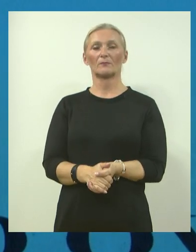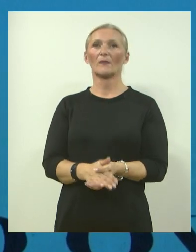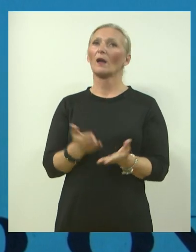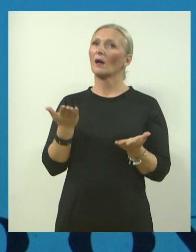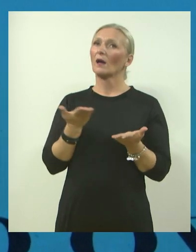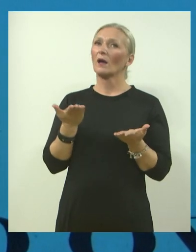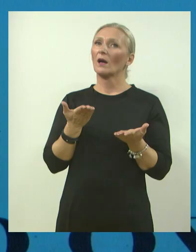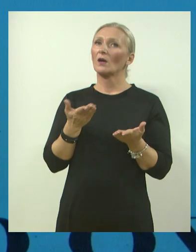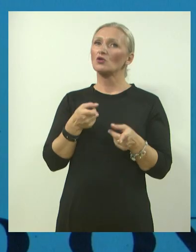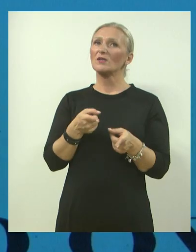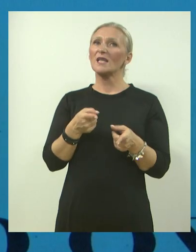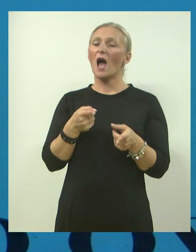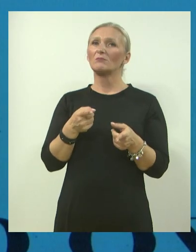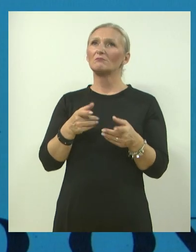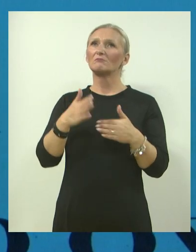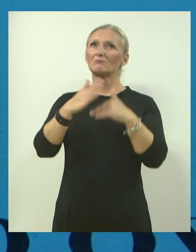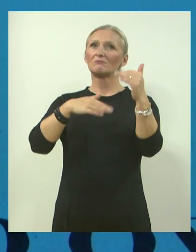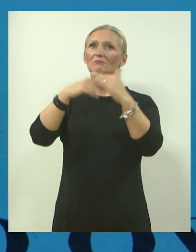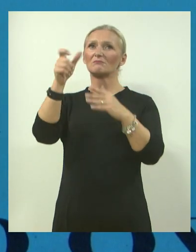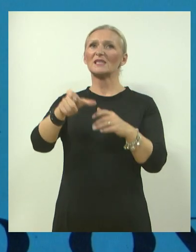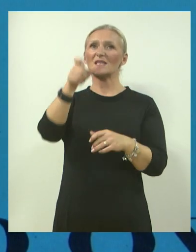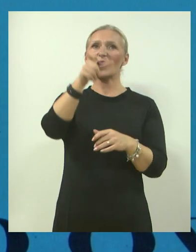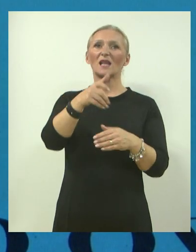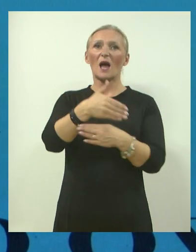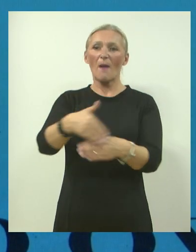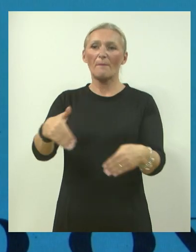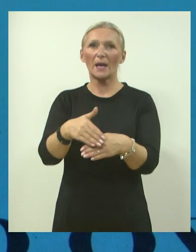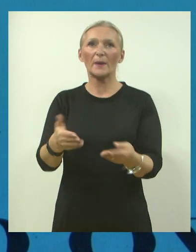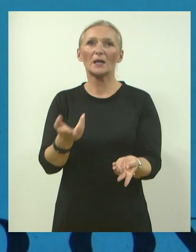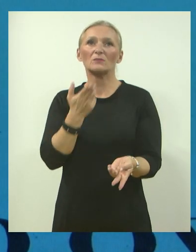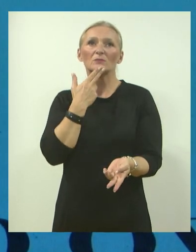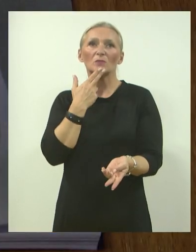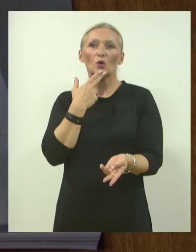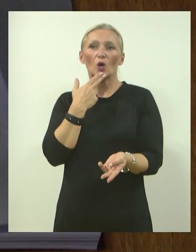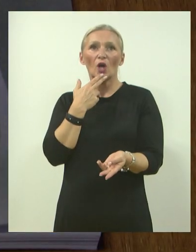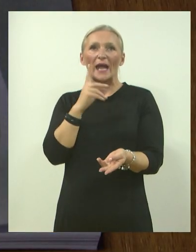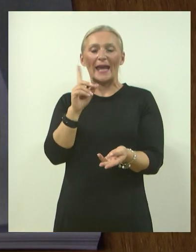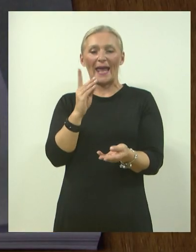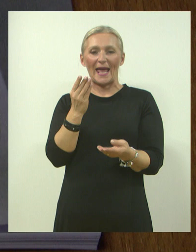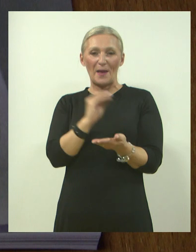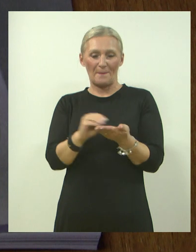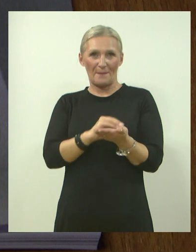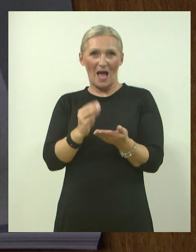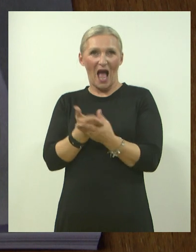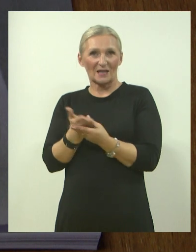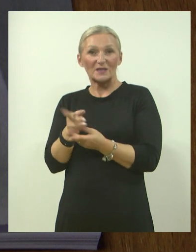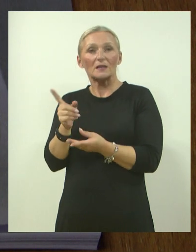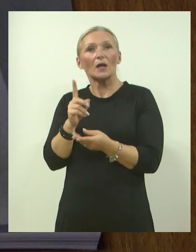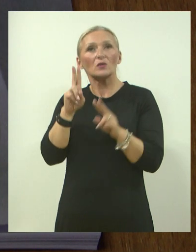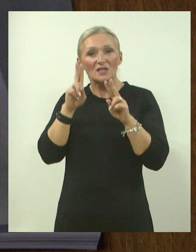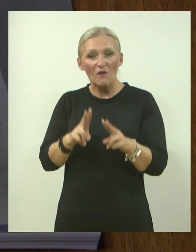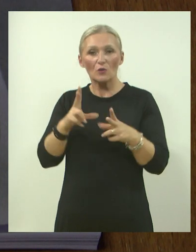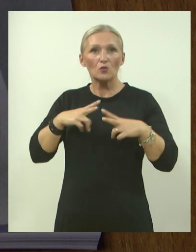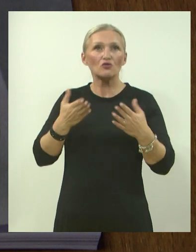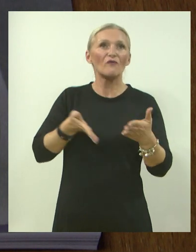arhitekturom, odnosno sa preprekama na koje se, dakle ne ovim administrativnim, već realnim s kojima se